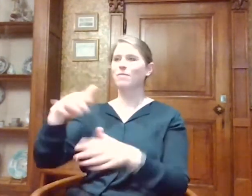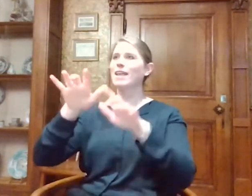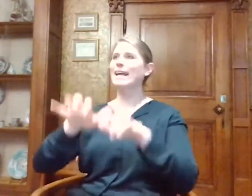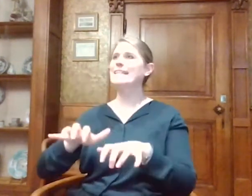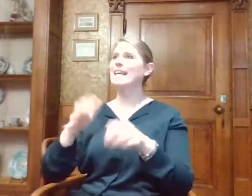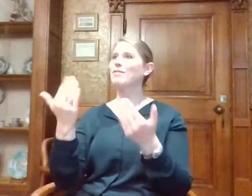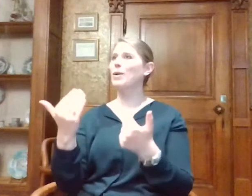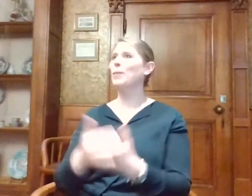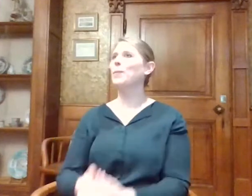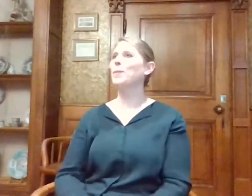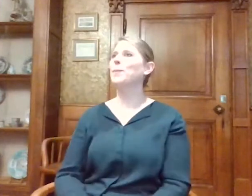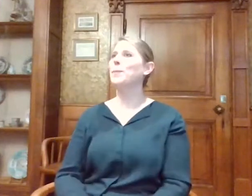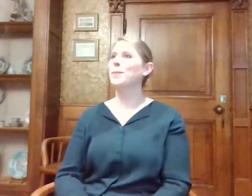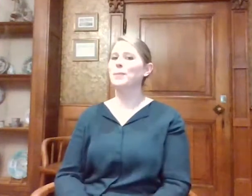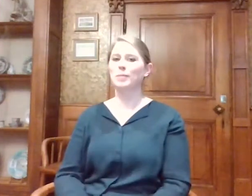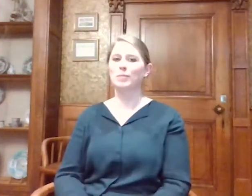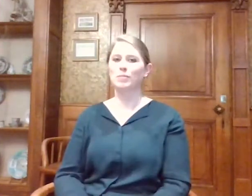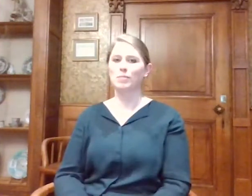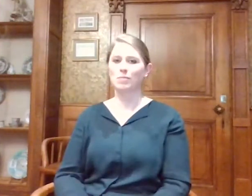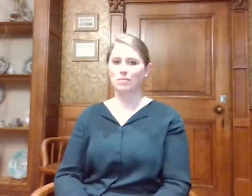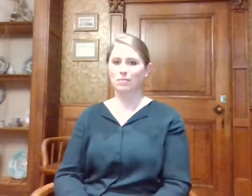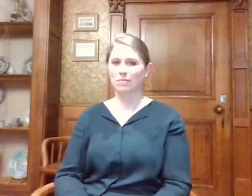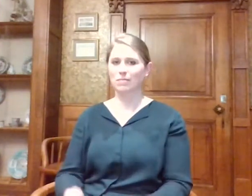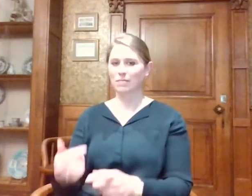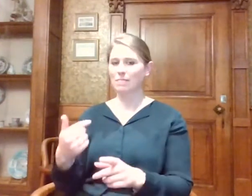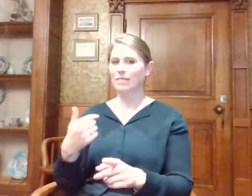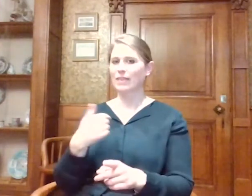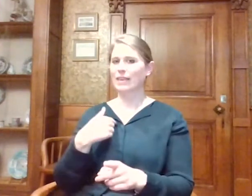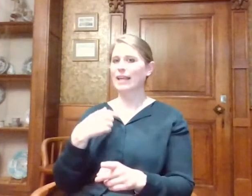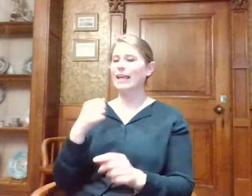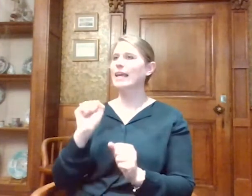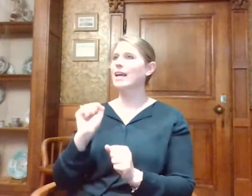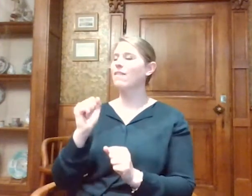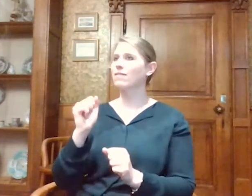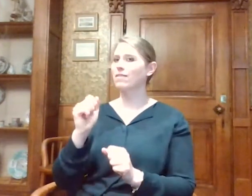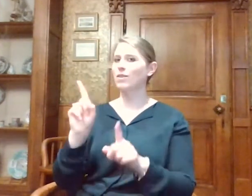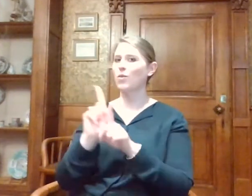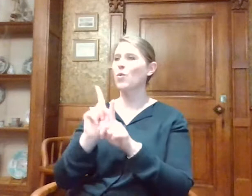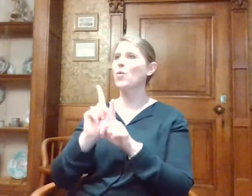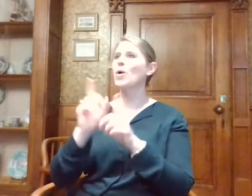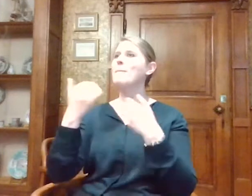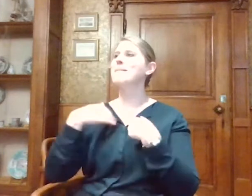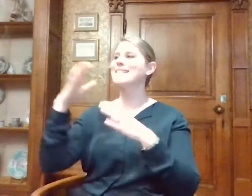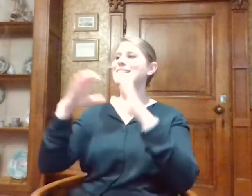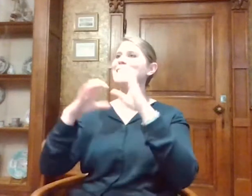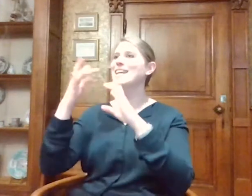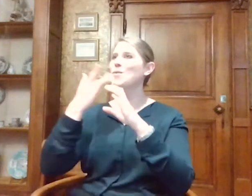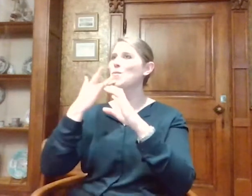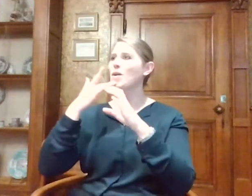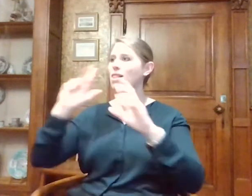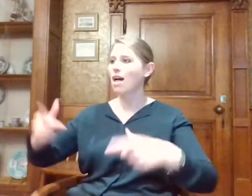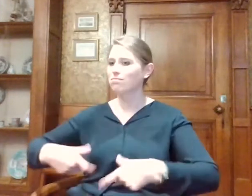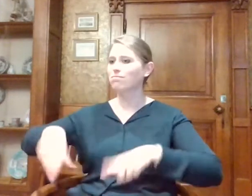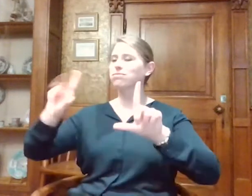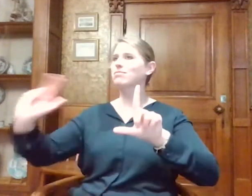ingeschreven? Ik kan zeker de mensen in de chat ook in beeld brengen. Dus als er iemand zijn ervaring in de